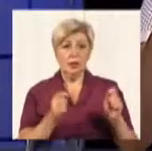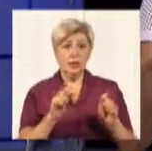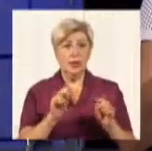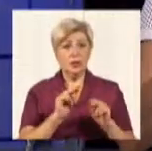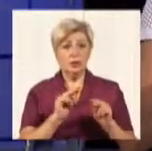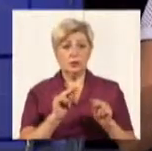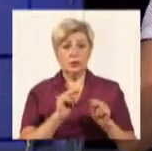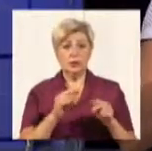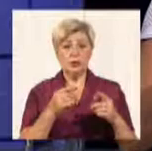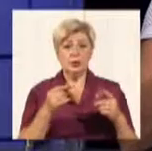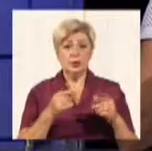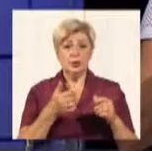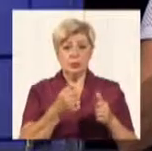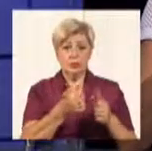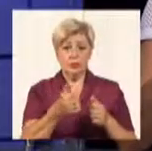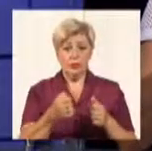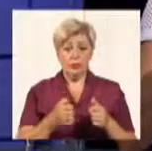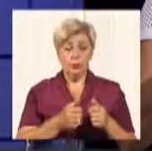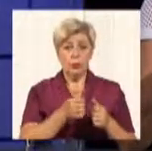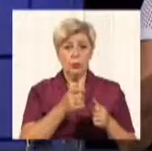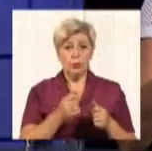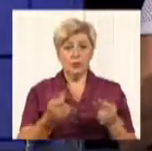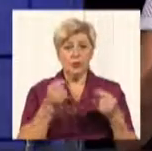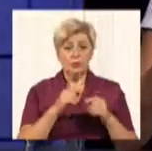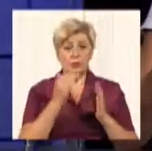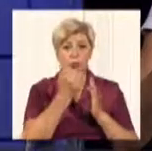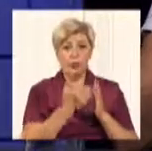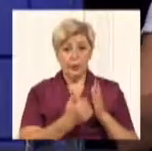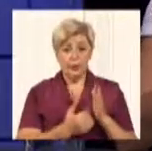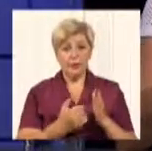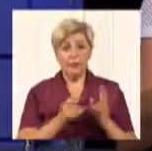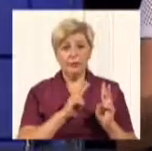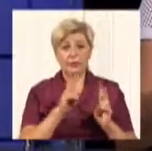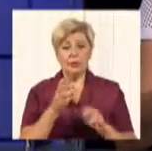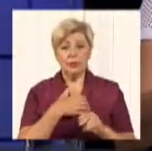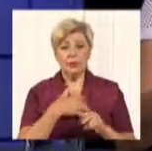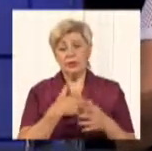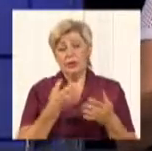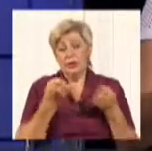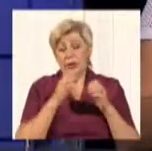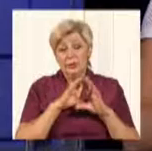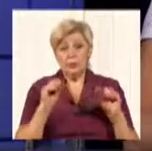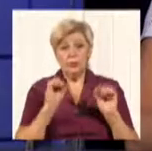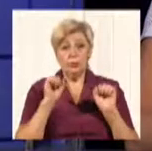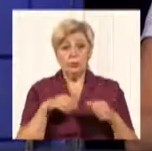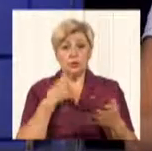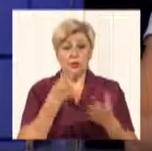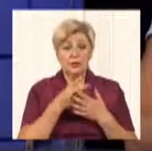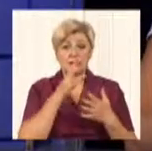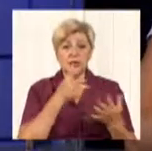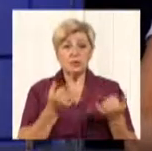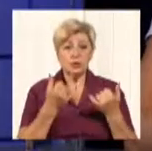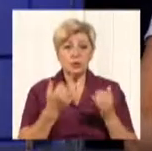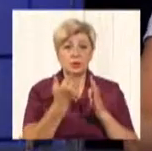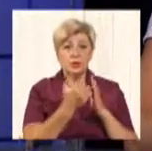канали на своєму пульті в тому порядку, в якому вам заманеться. І все, і можна дивитися сучасне телебачення. Телебачення